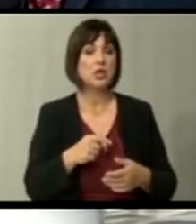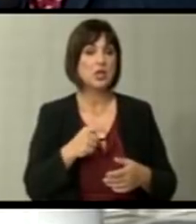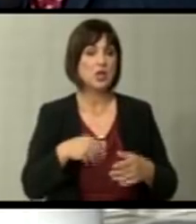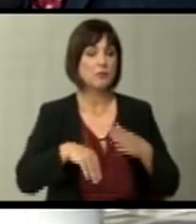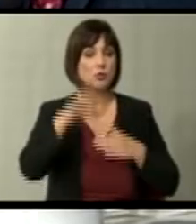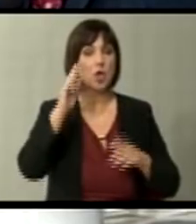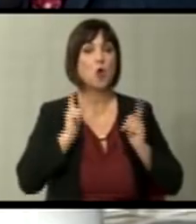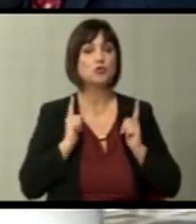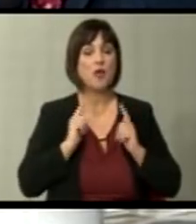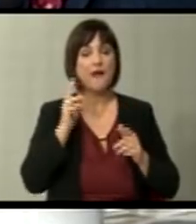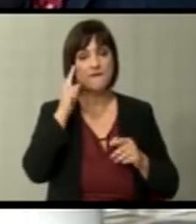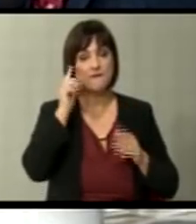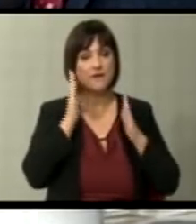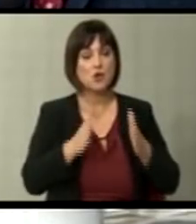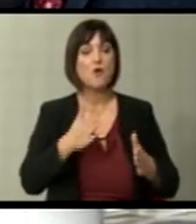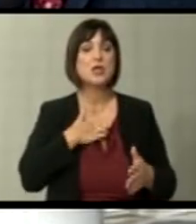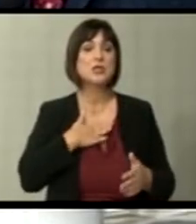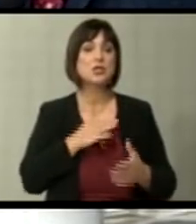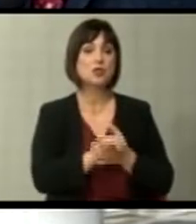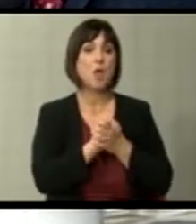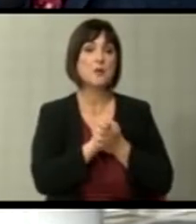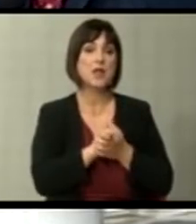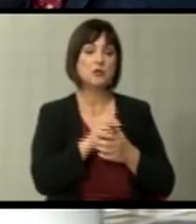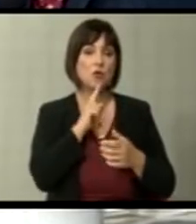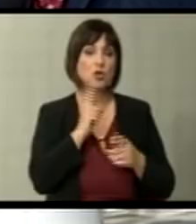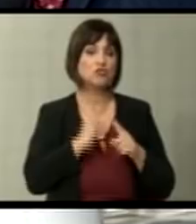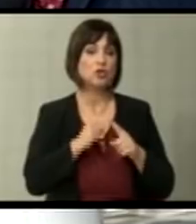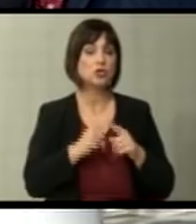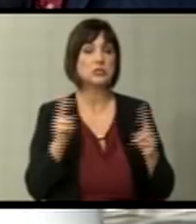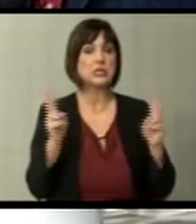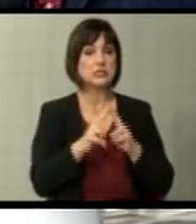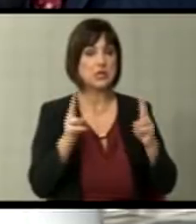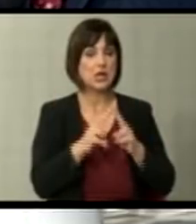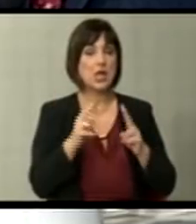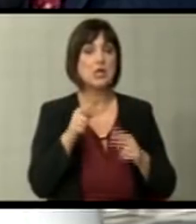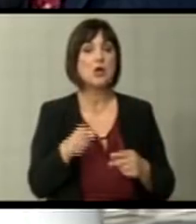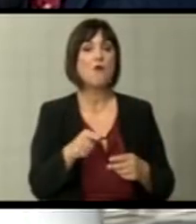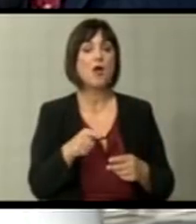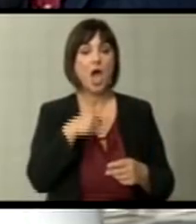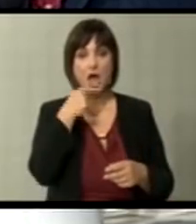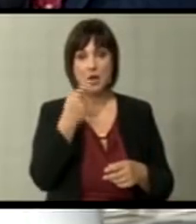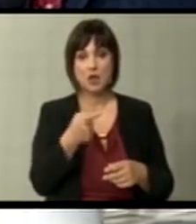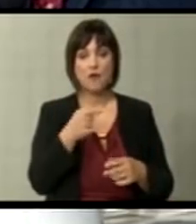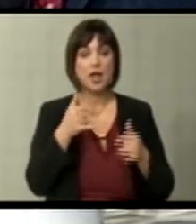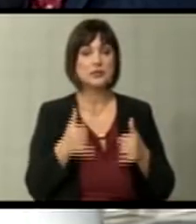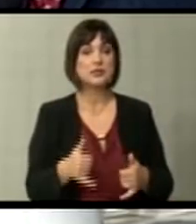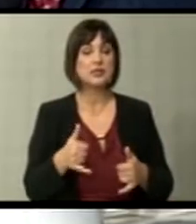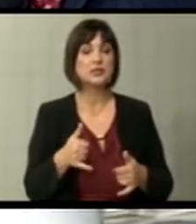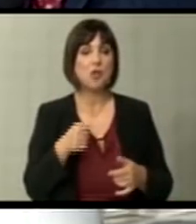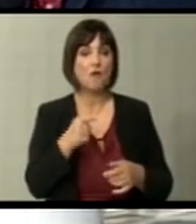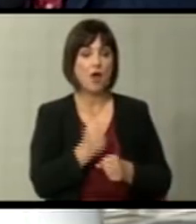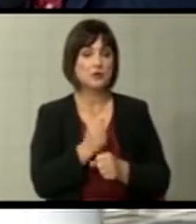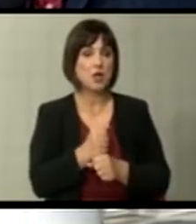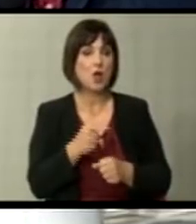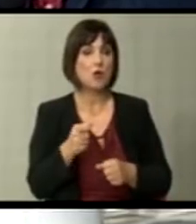очекувањата верувајќи на нашите пријатели со кои најчесто се гледа а се гледаме рековте денеска ве што тоа го